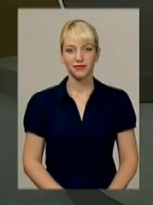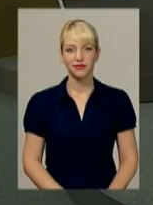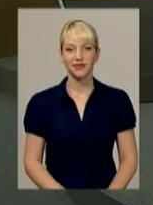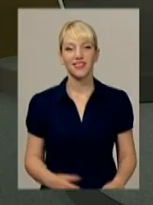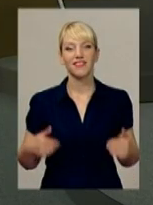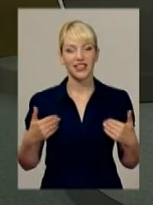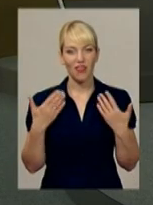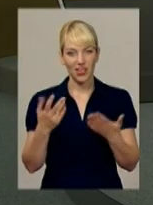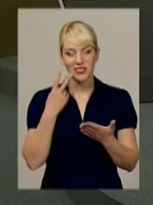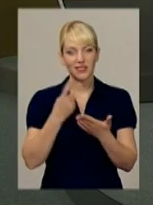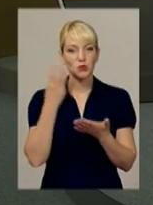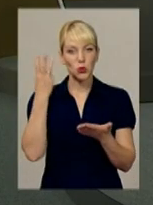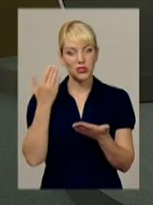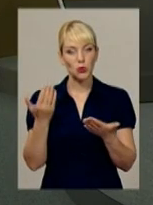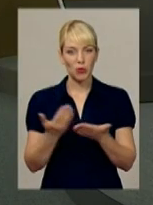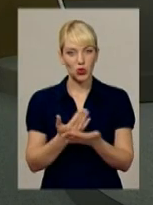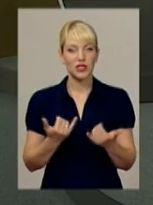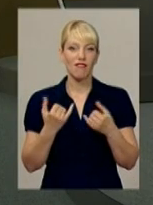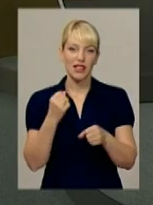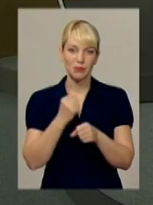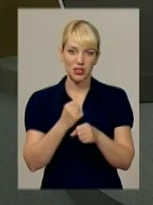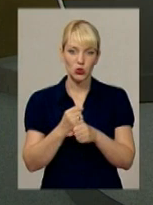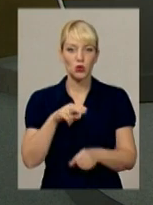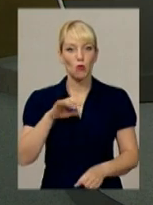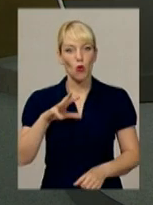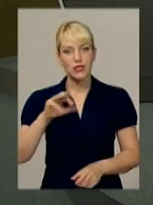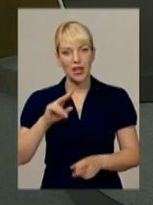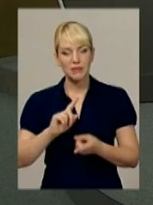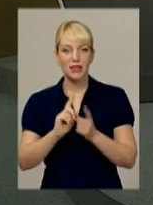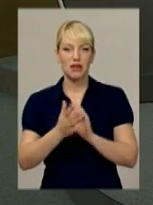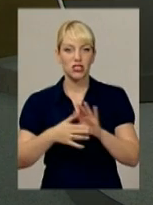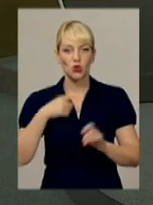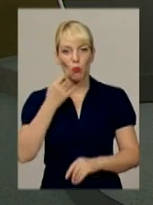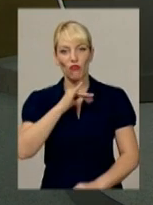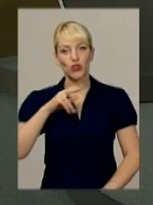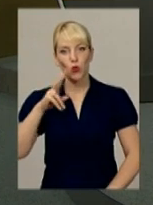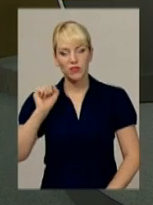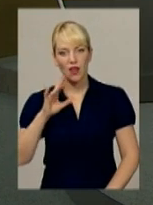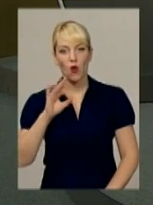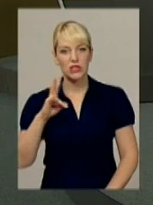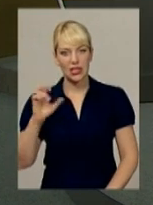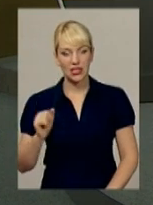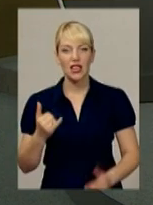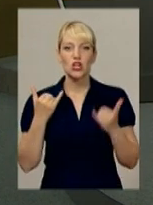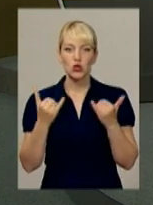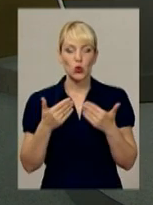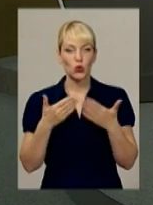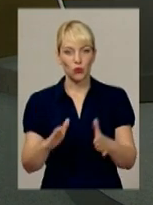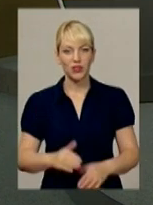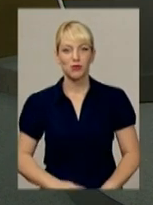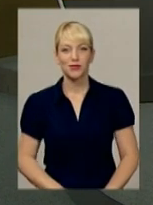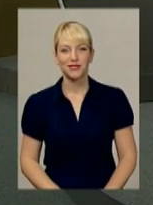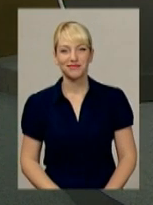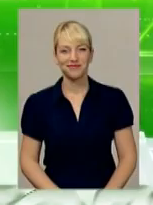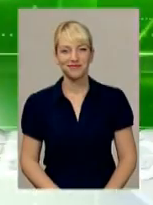Вітаю вас в ефірі «Подільська панорама» у студії Віталій Постемський. Переклад на жестову мову Оксана Фіновська. Сьогодні у випуску.